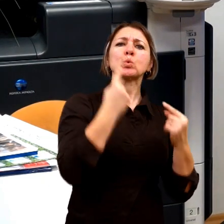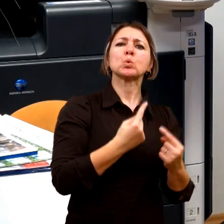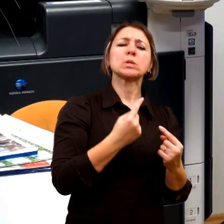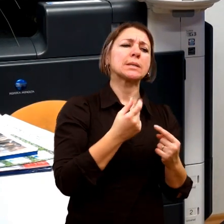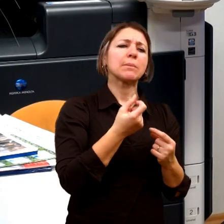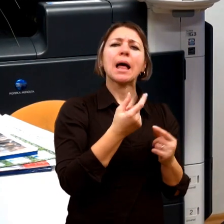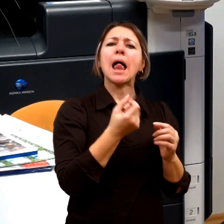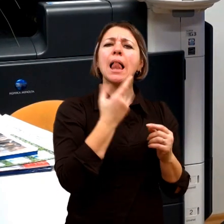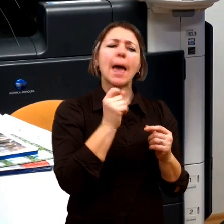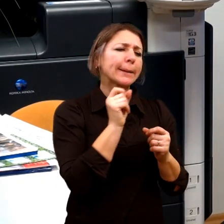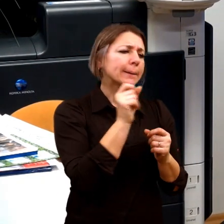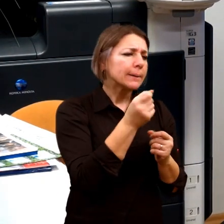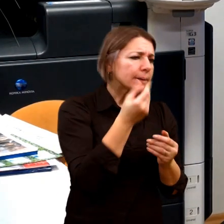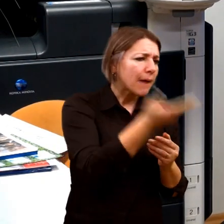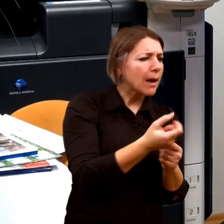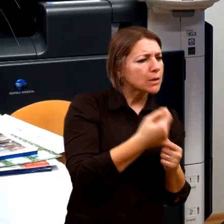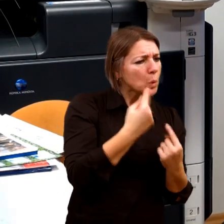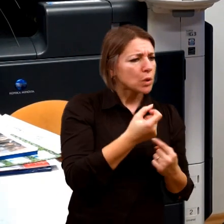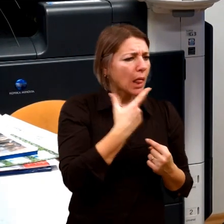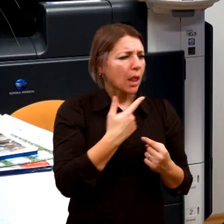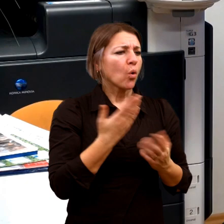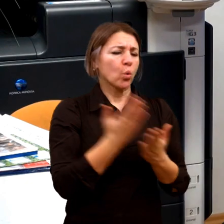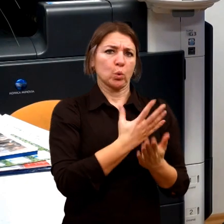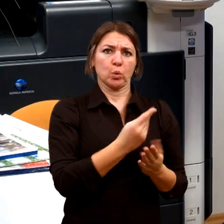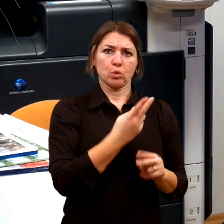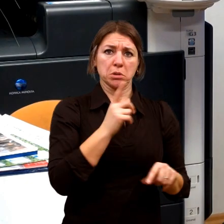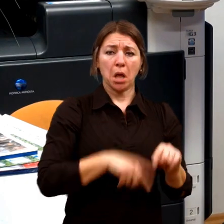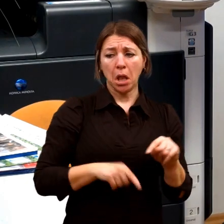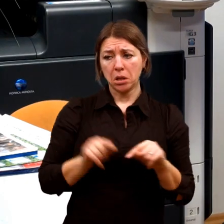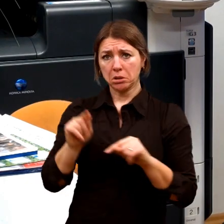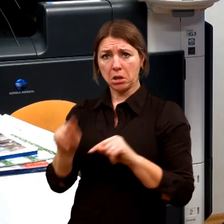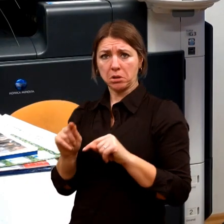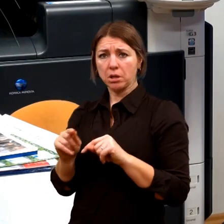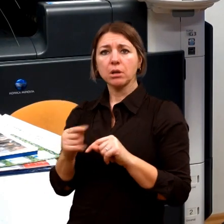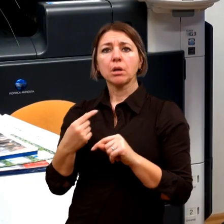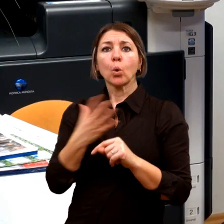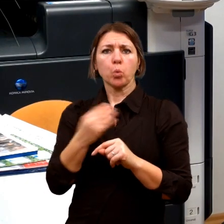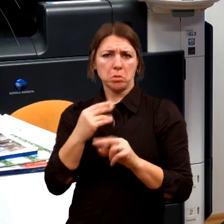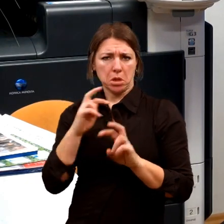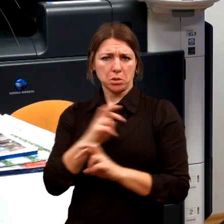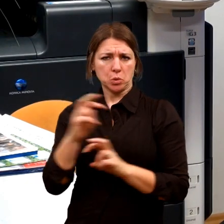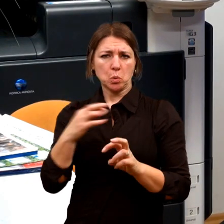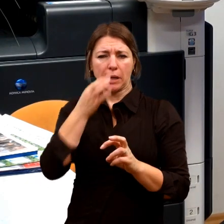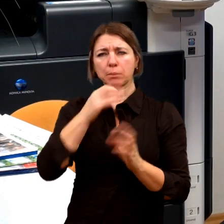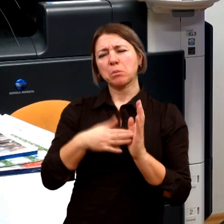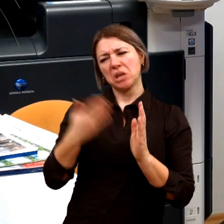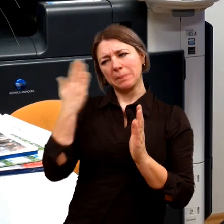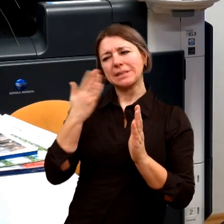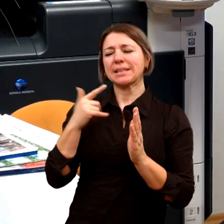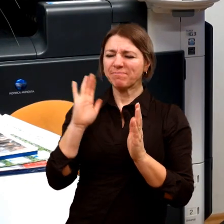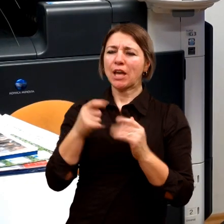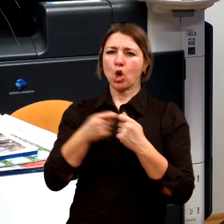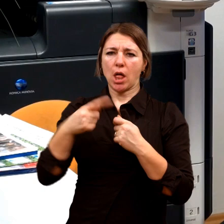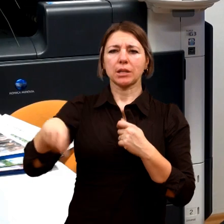prášek, mohu vám ublížit, ale tady, jestli budu posilovat třeba vztahy se spolužáky, tak byť to třeba